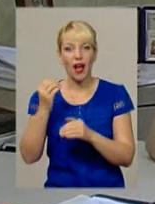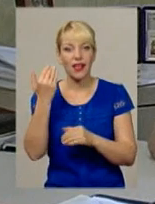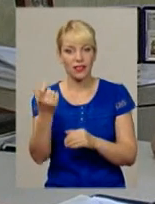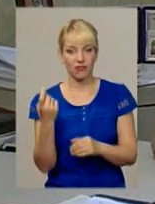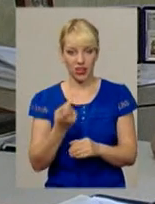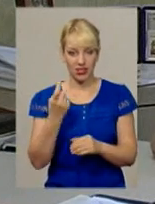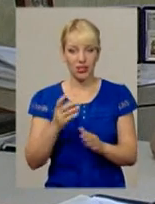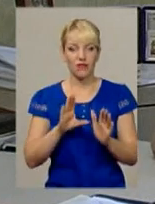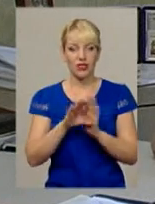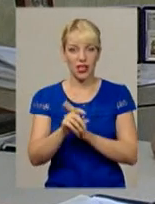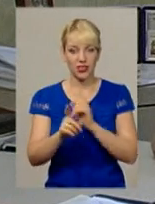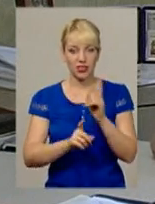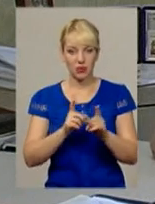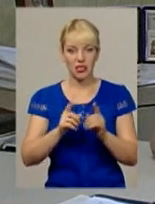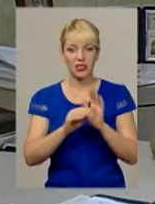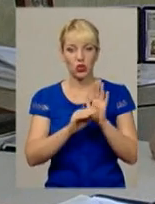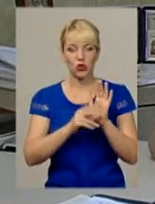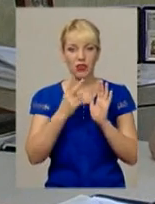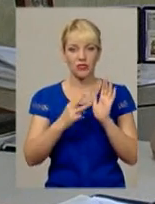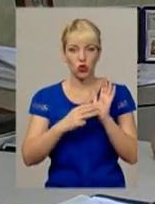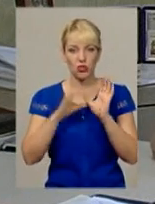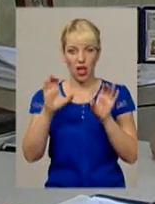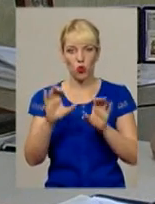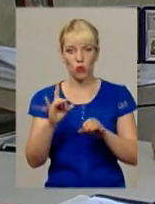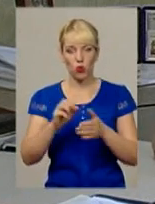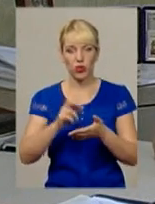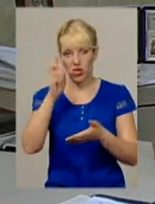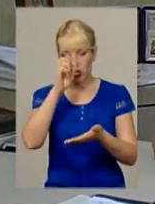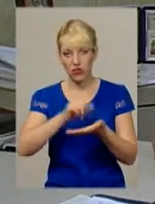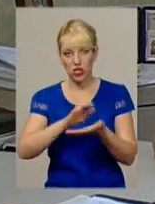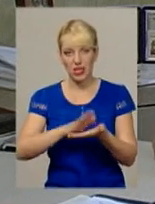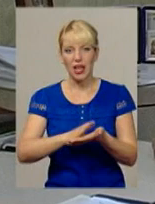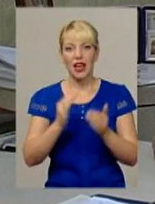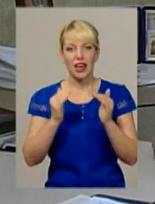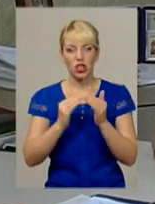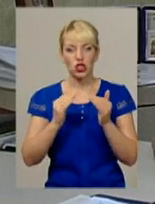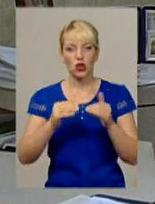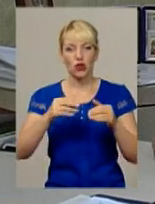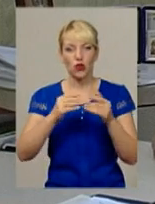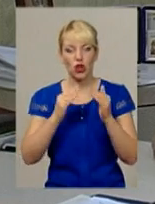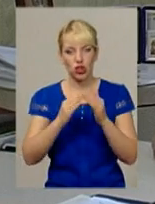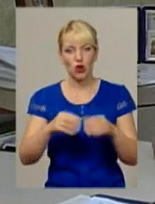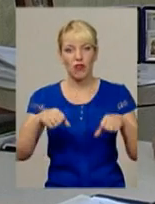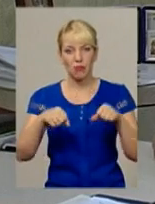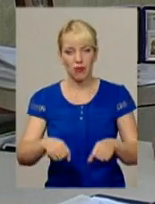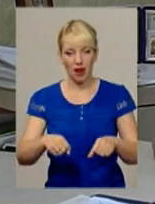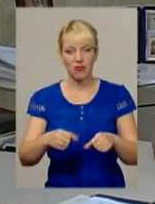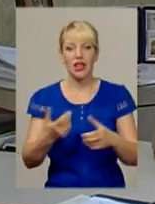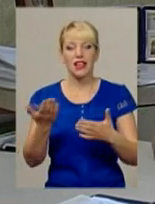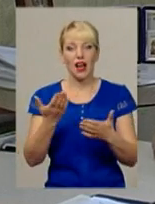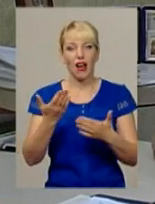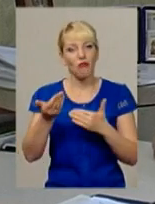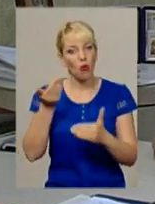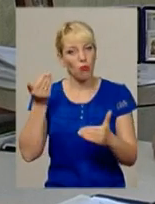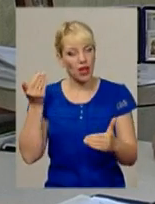Внесені зміни статтю 28 Закону України про державну реєстрацію речових прав та їх обтяжень, яка в попередньому вигляді надавала